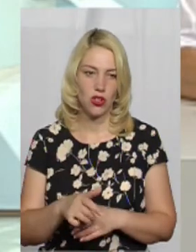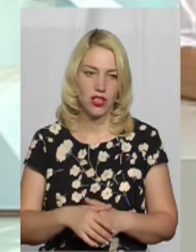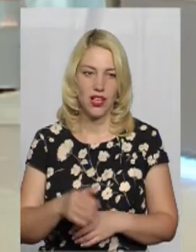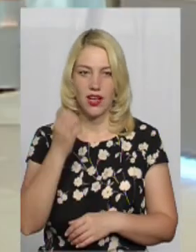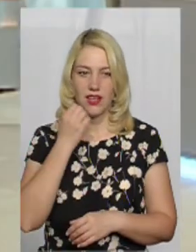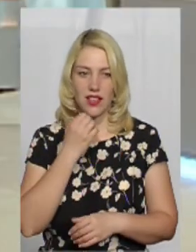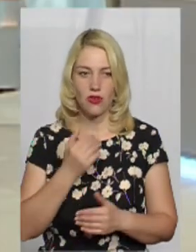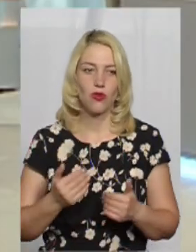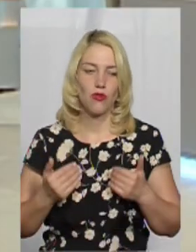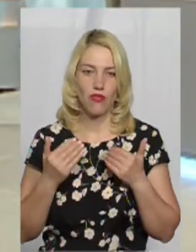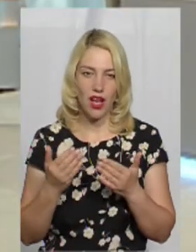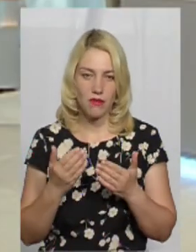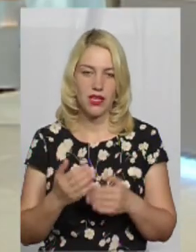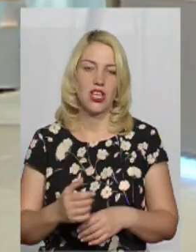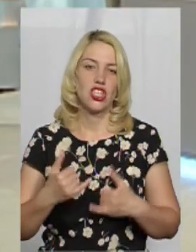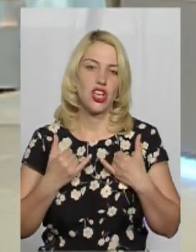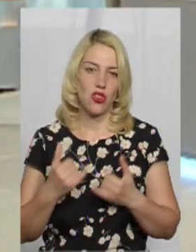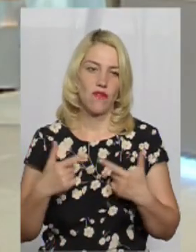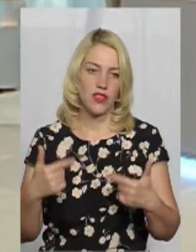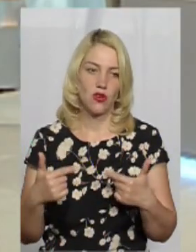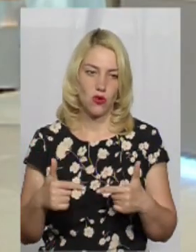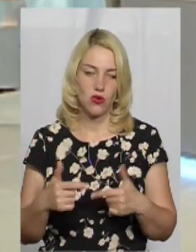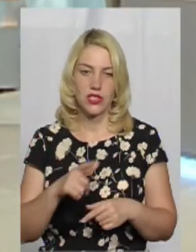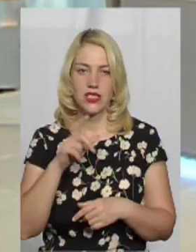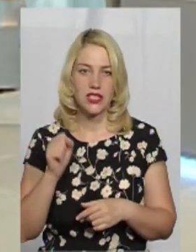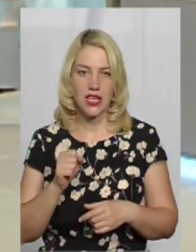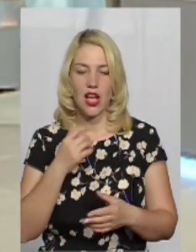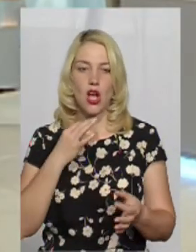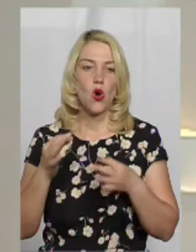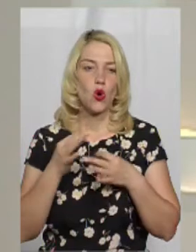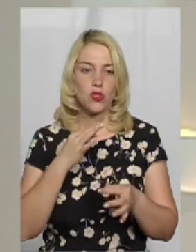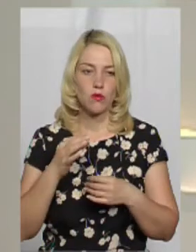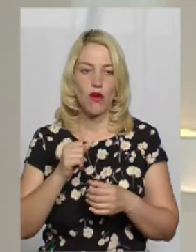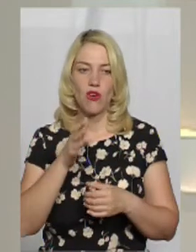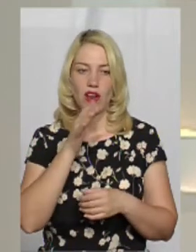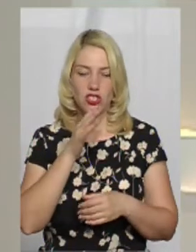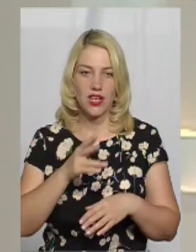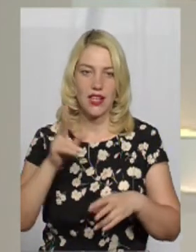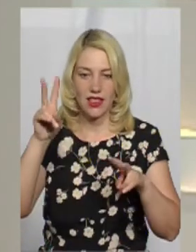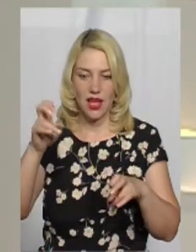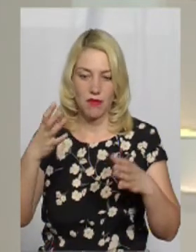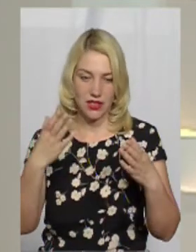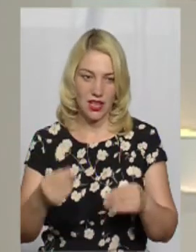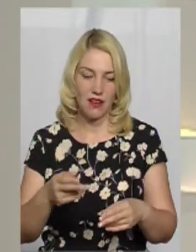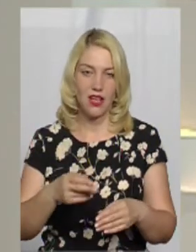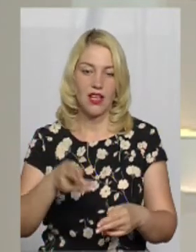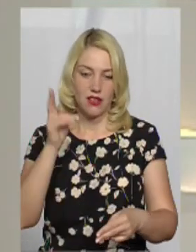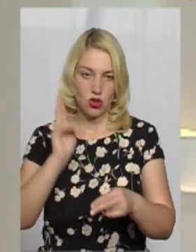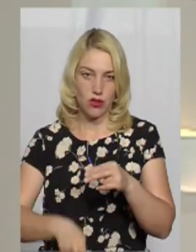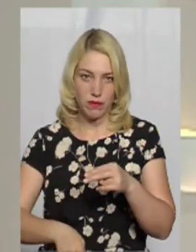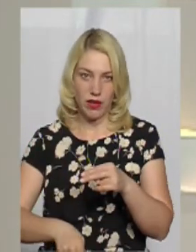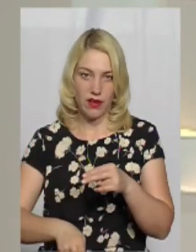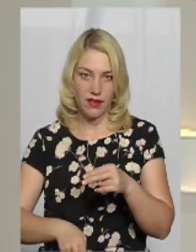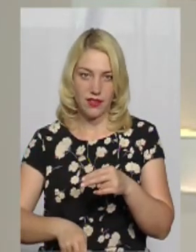Дякую вам, шановні гості, за розмову, а час теми дня добігає